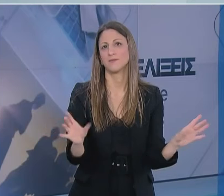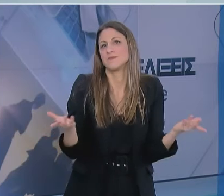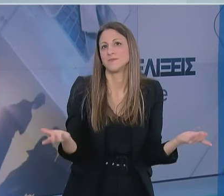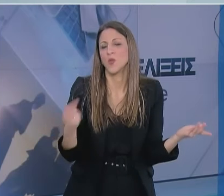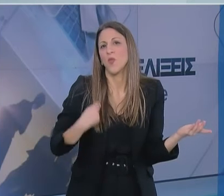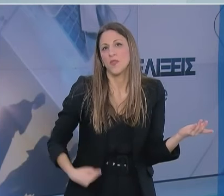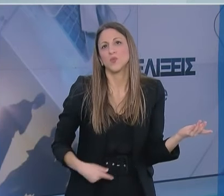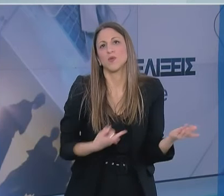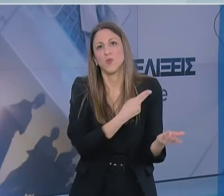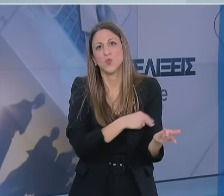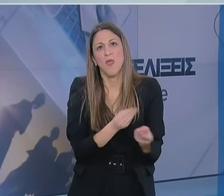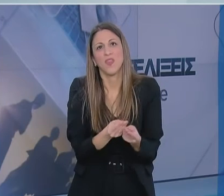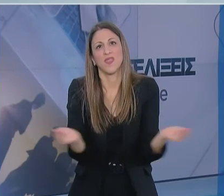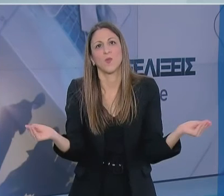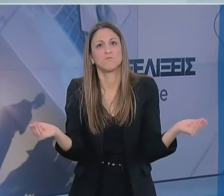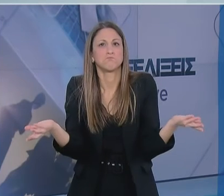σχετίζεται με τον κορονοϊό.